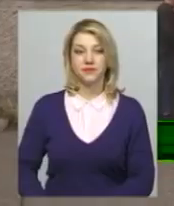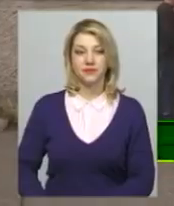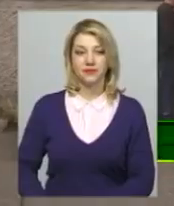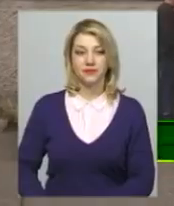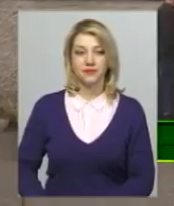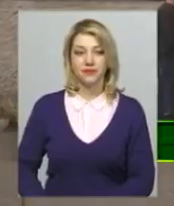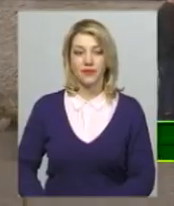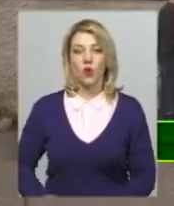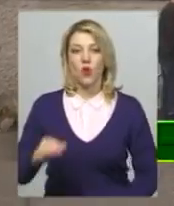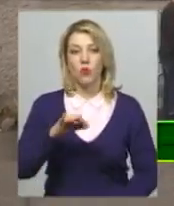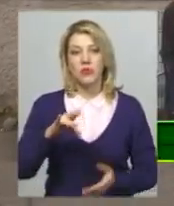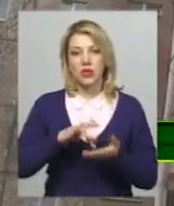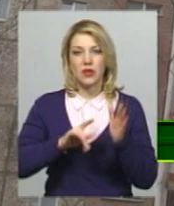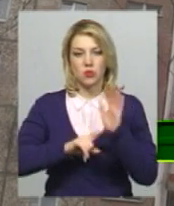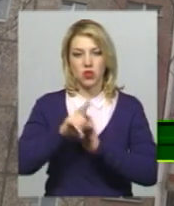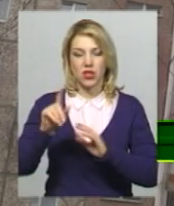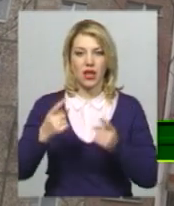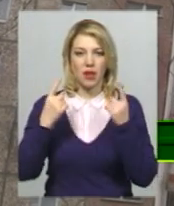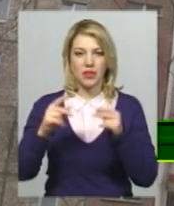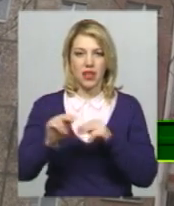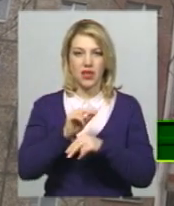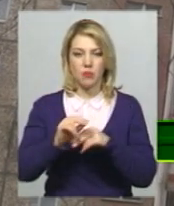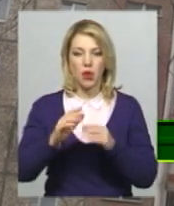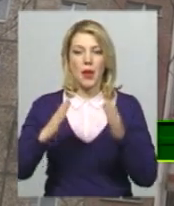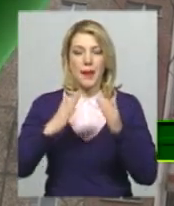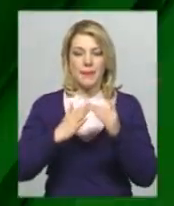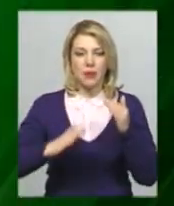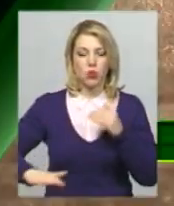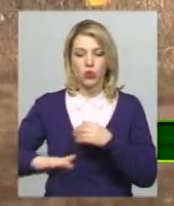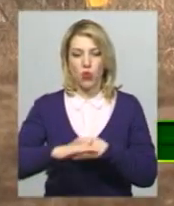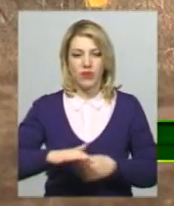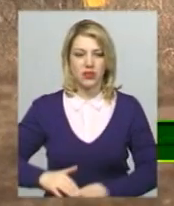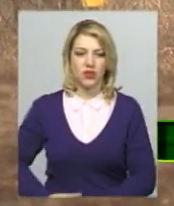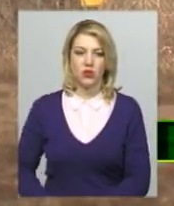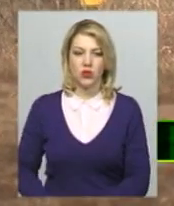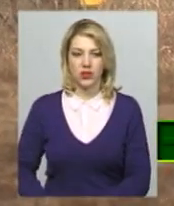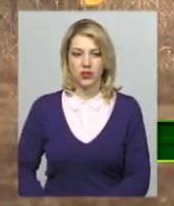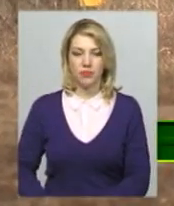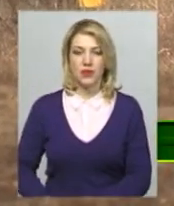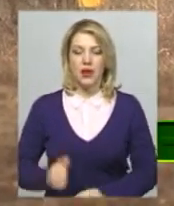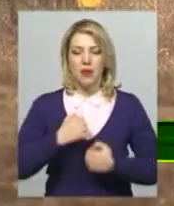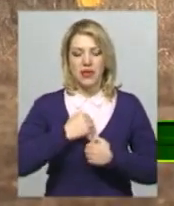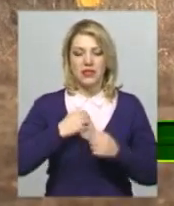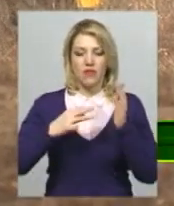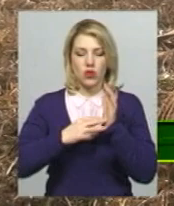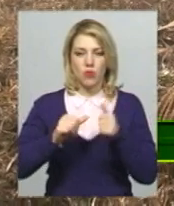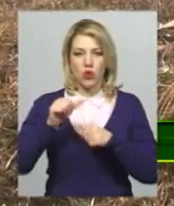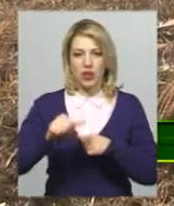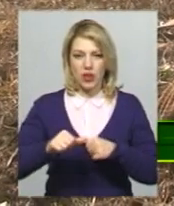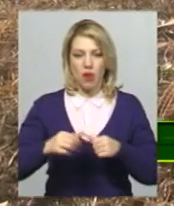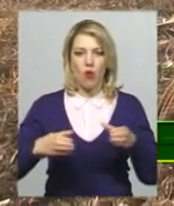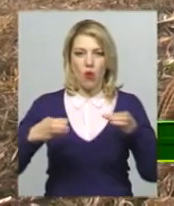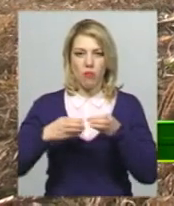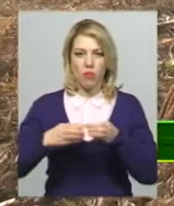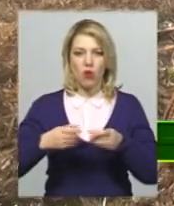В обласному центрі розпочали капітальні ремонти прибудинкових територій. Бійці 8-го окремого полку спеціального призначення